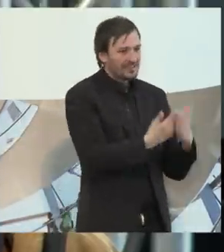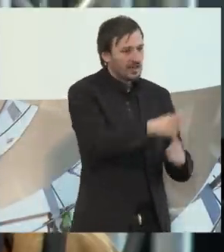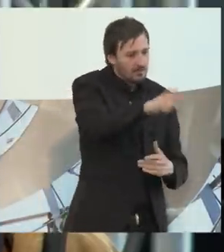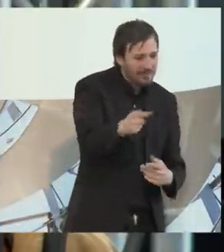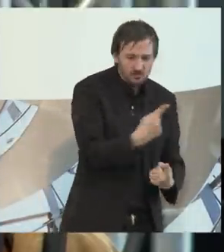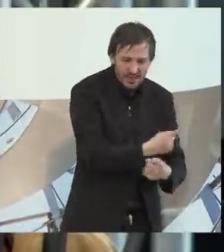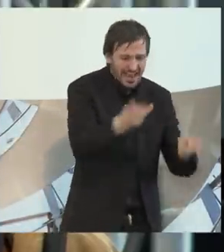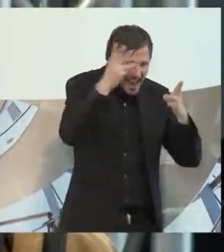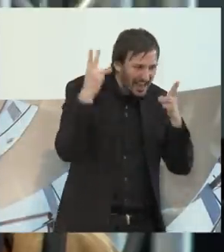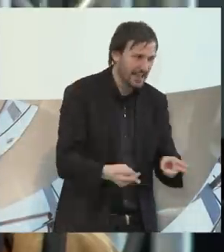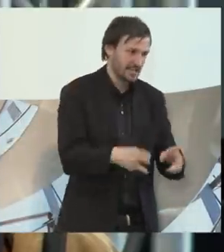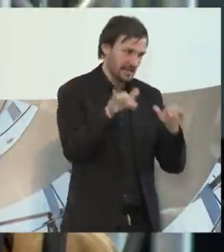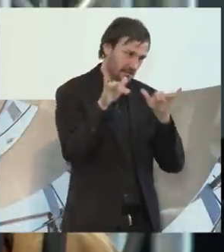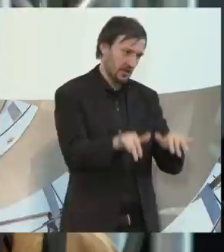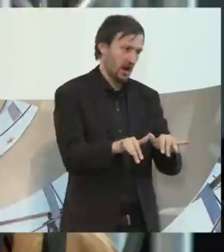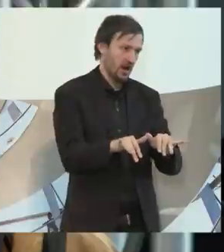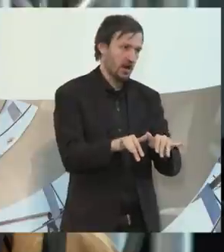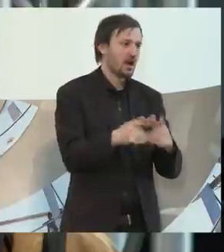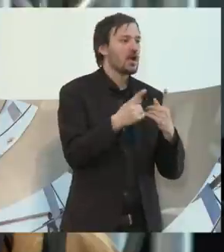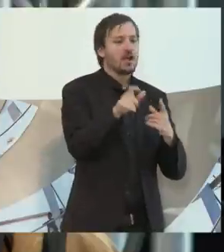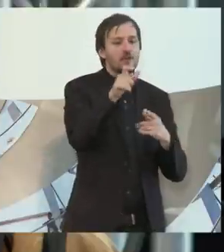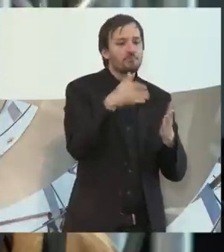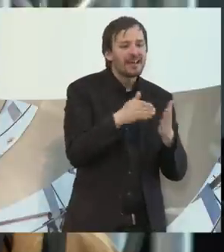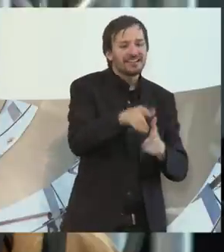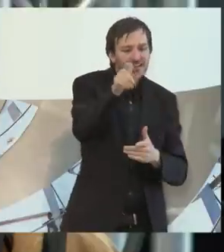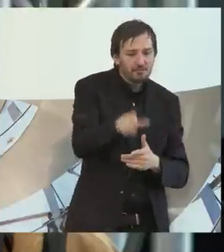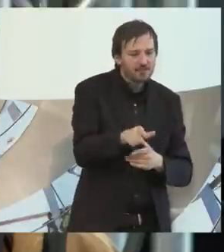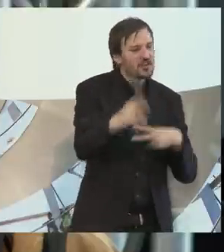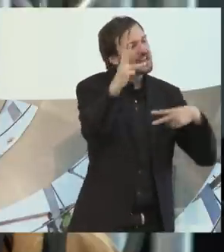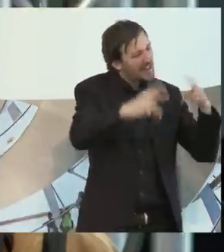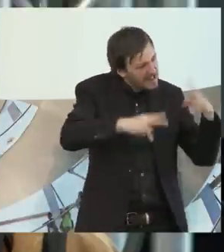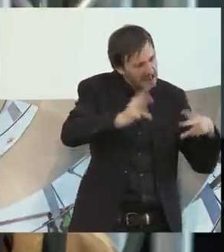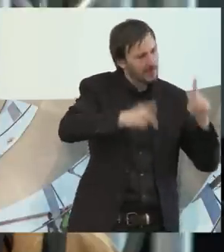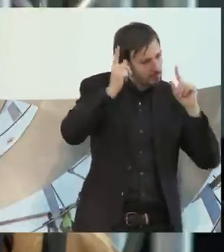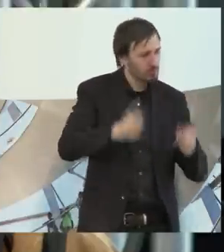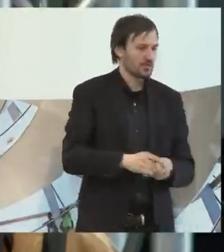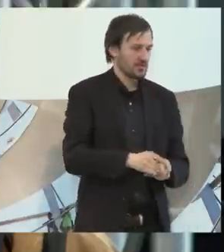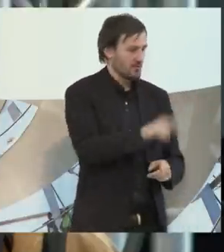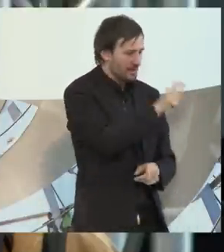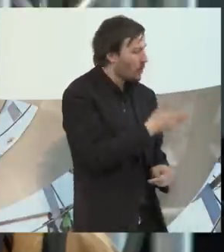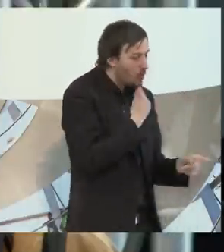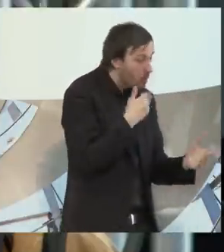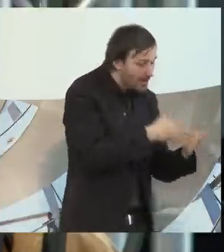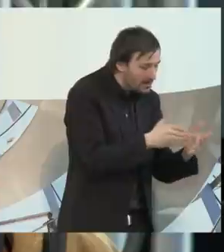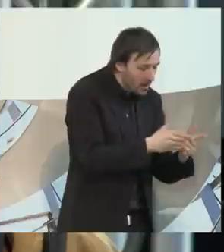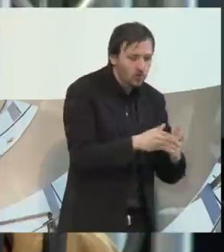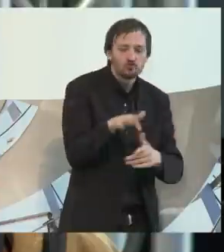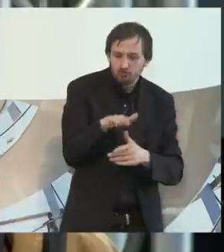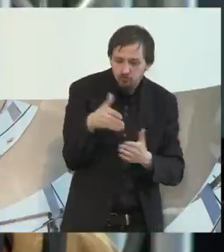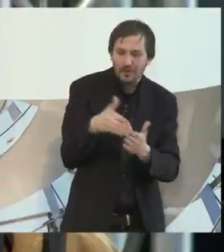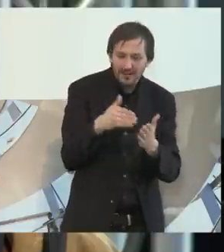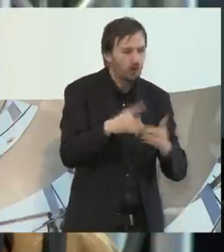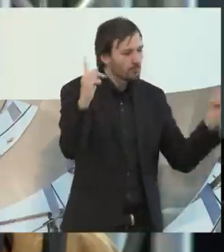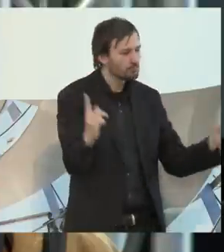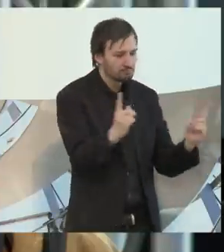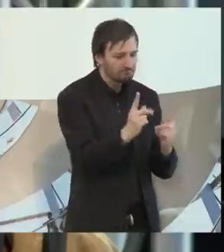darauf, einen behinderten Menschen kennenzulernen. Und er wird einen behinderten Menschen allein im Laufe des Lebens